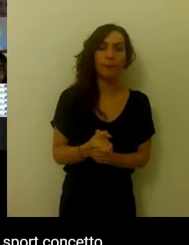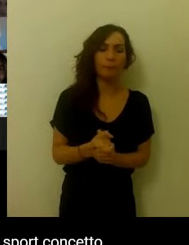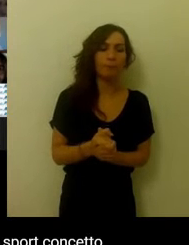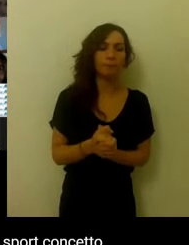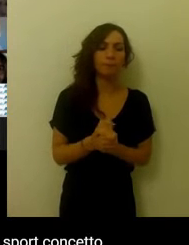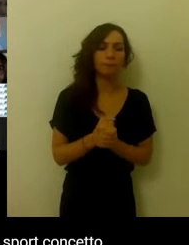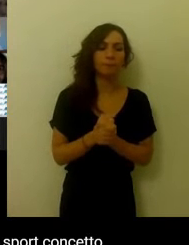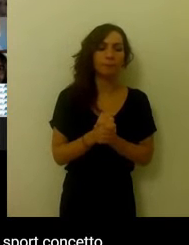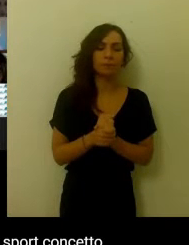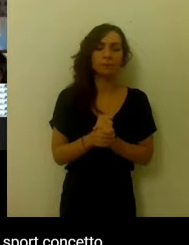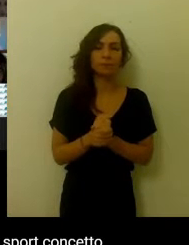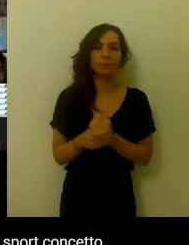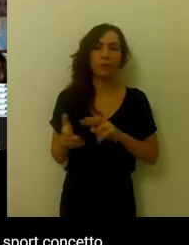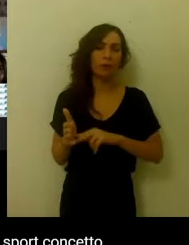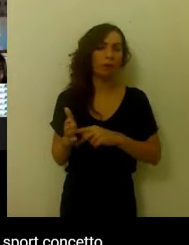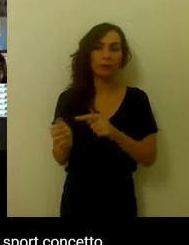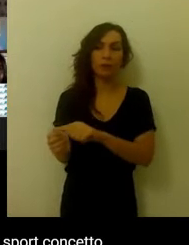difficoltà.